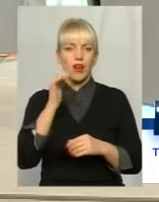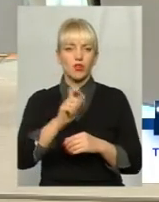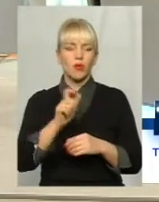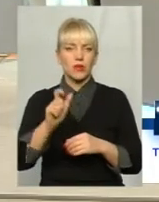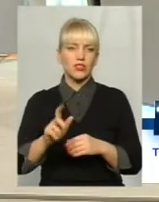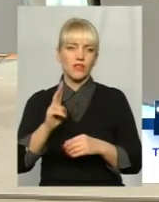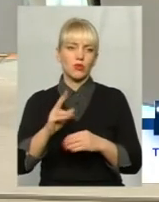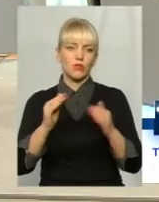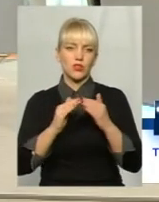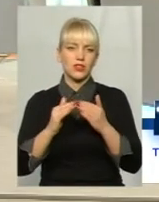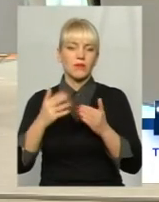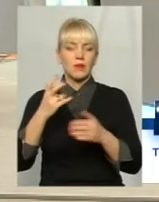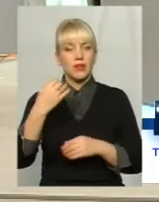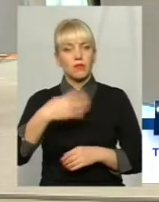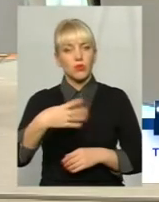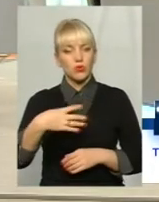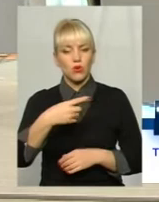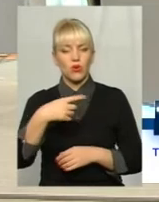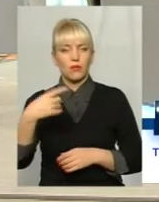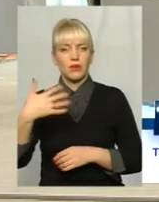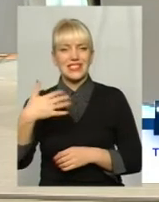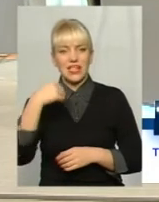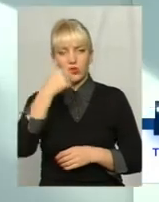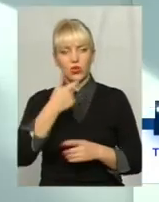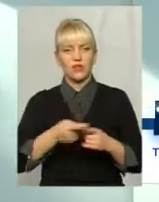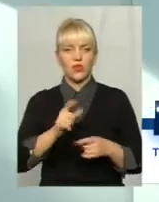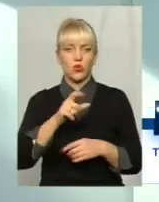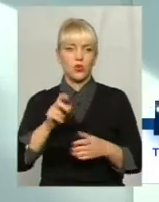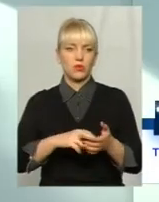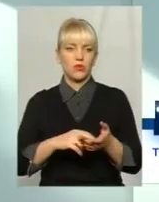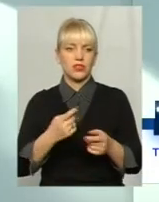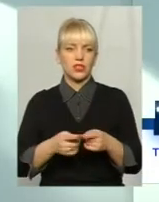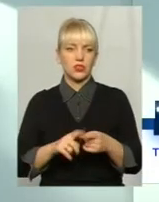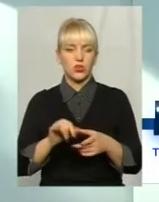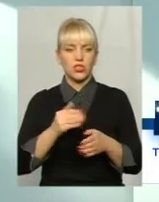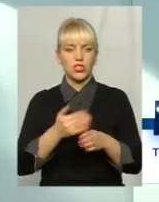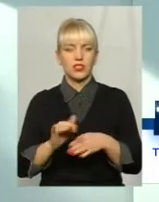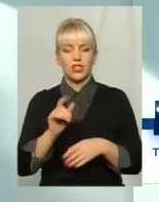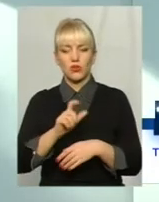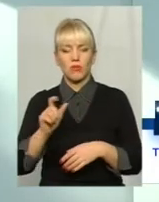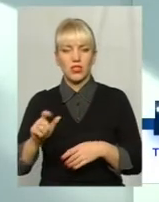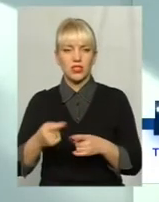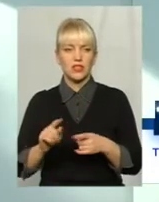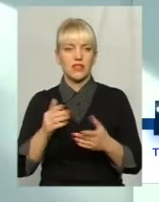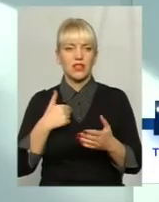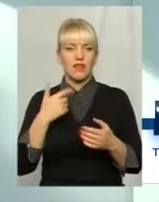будинками, яких по 40-50 років, вони бояться цього. Ну, і частина мешканців, ну, я вже скажу, що минулої